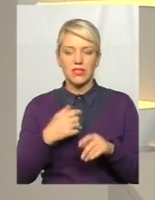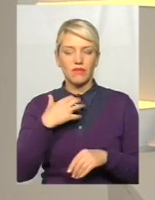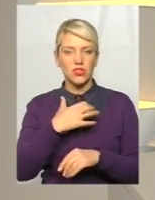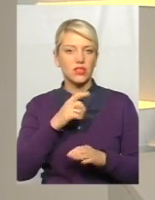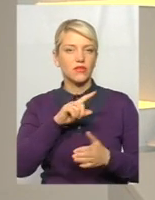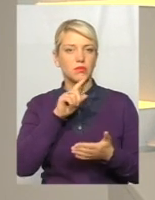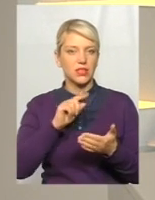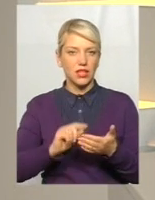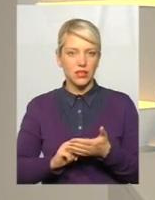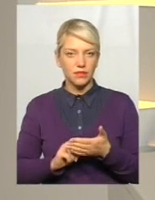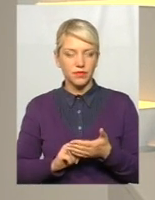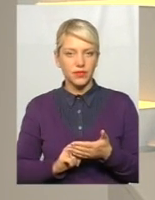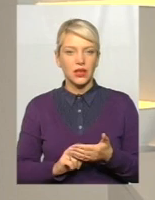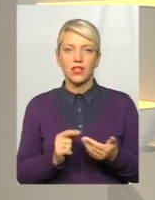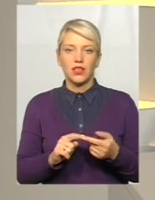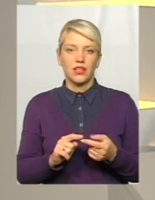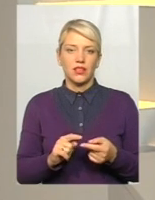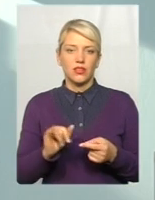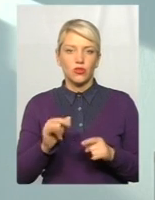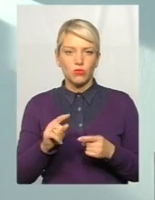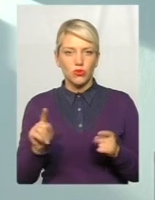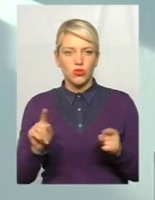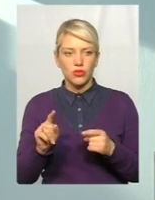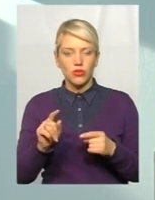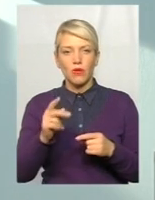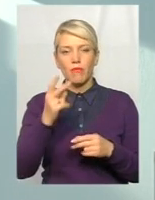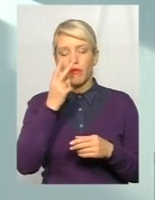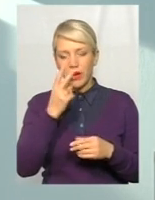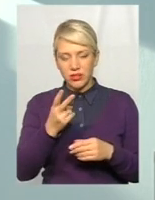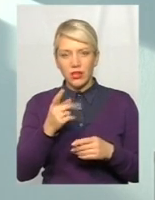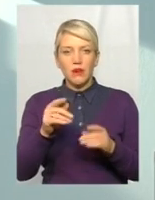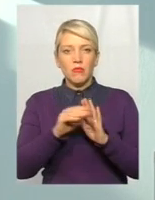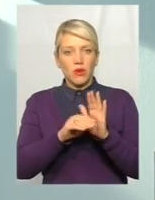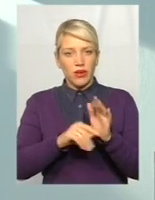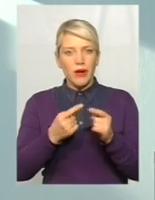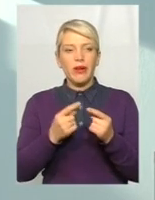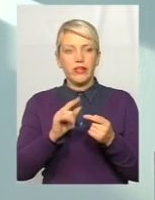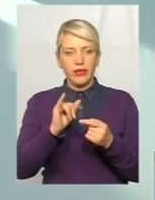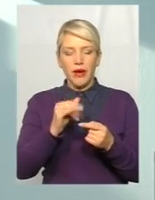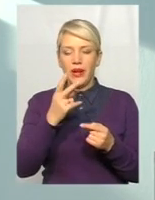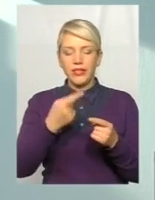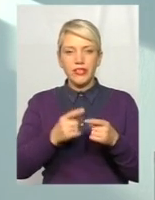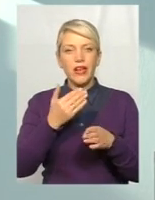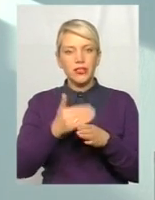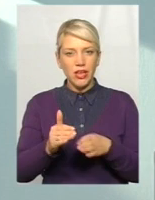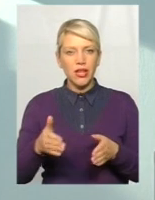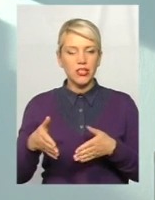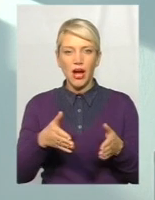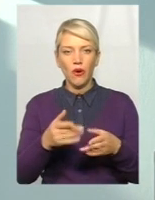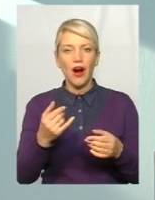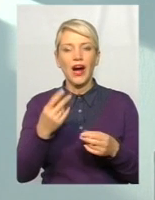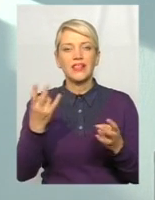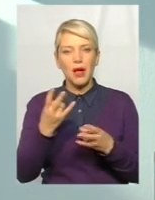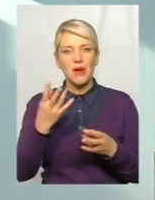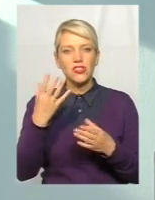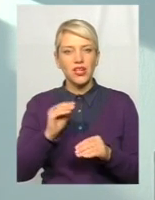тому що інсталювати програму, налаштувати – частина шляху. Дуже важливо це навчити їх працювати.